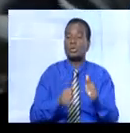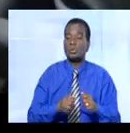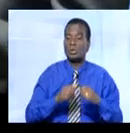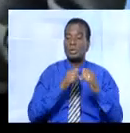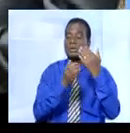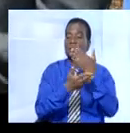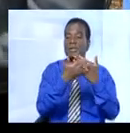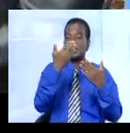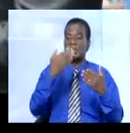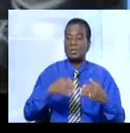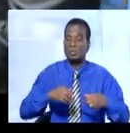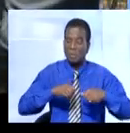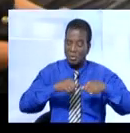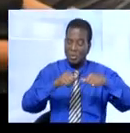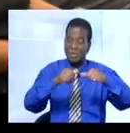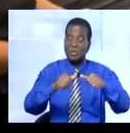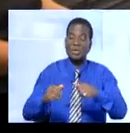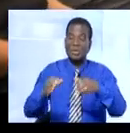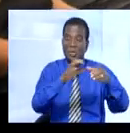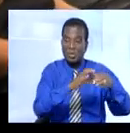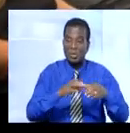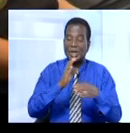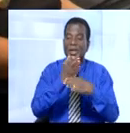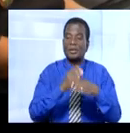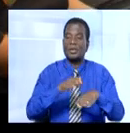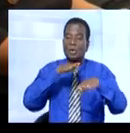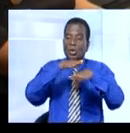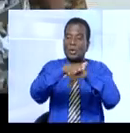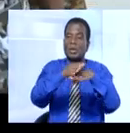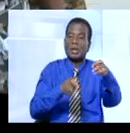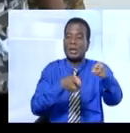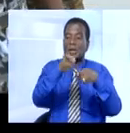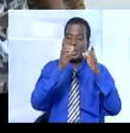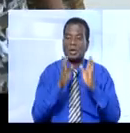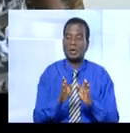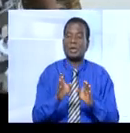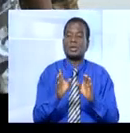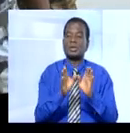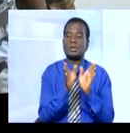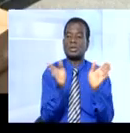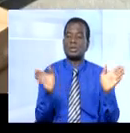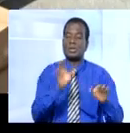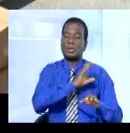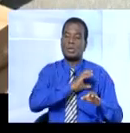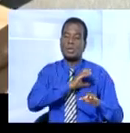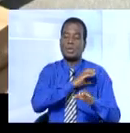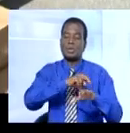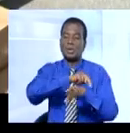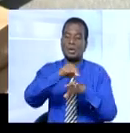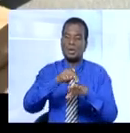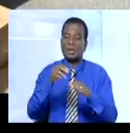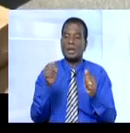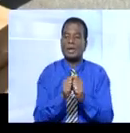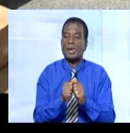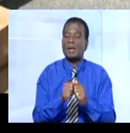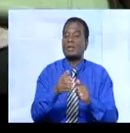pérenniser la coopération entre l'opération des Nations Unies et la direction générale de la police nationale. Matérialisé par